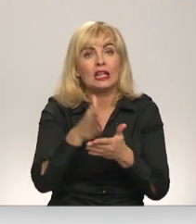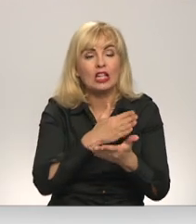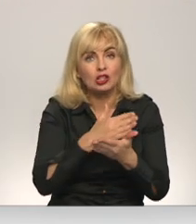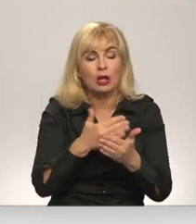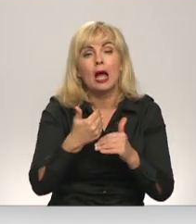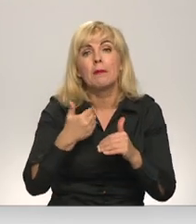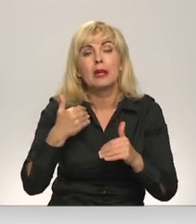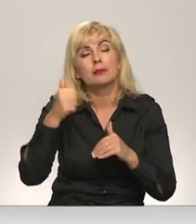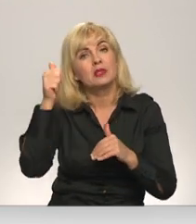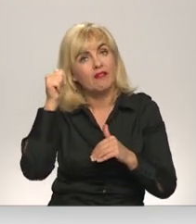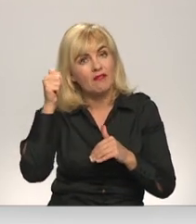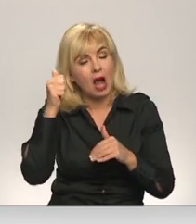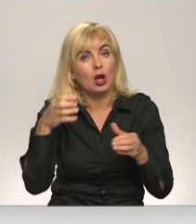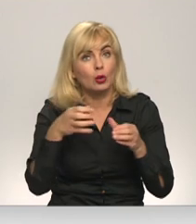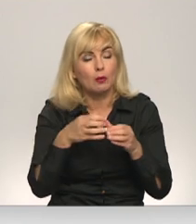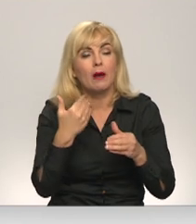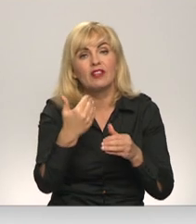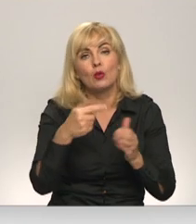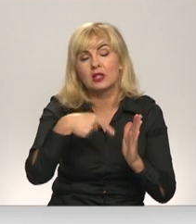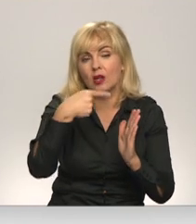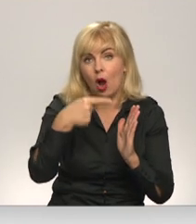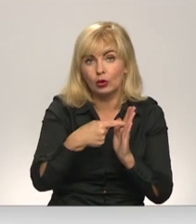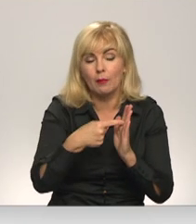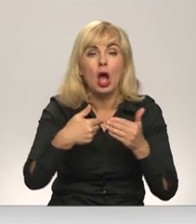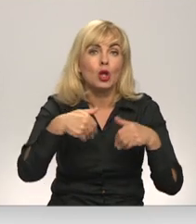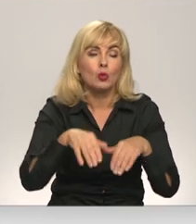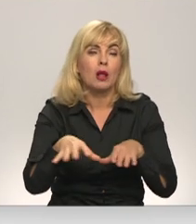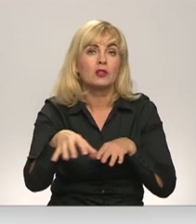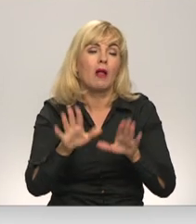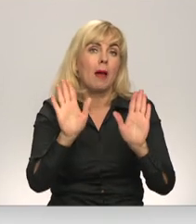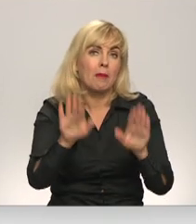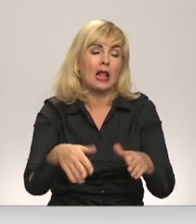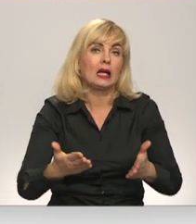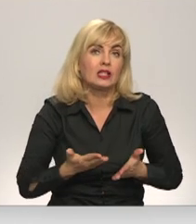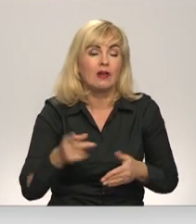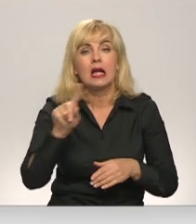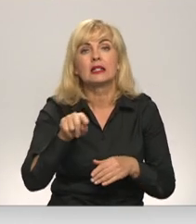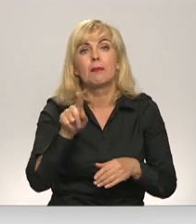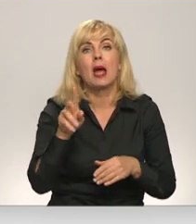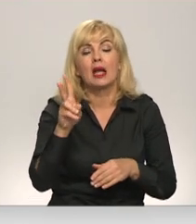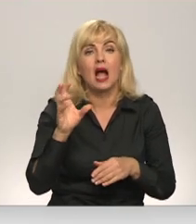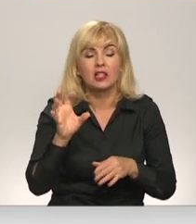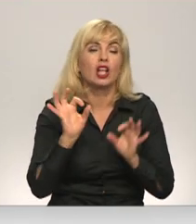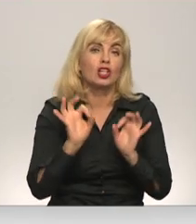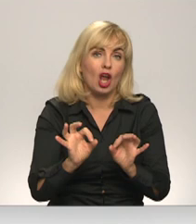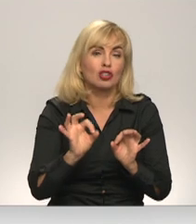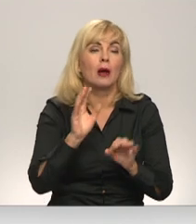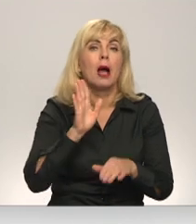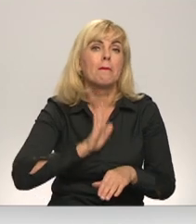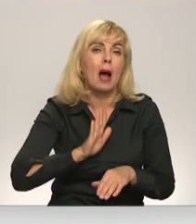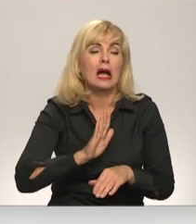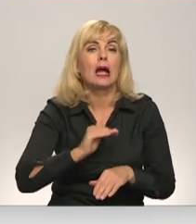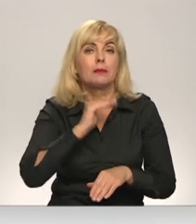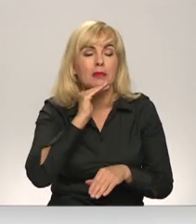izskata ar COVID-19 saistītos jautājums, nolemca ūdeles atstāt dzīves. SPKC tomēr atzinis, ka pagaidām pietiks ar